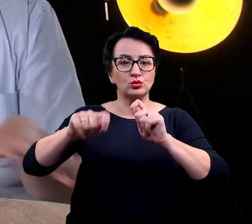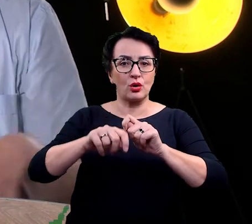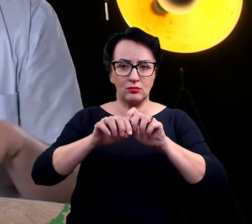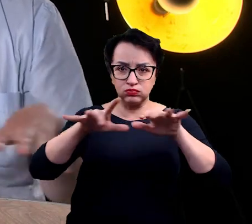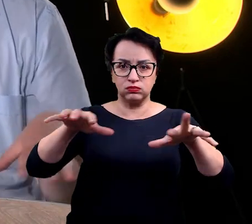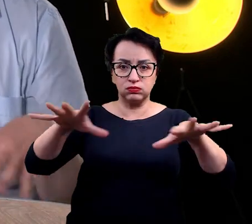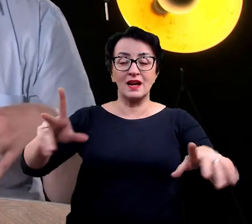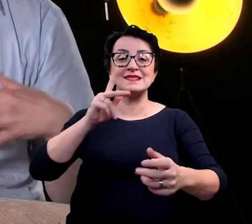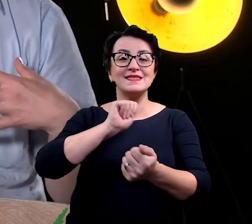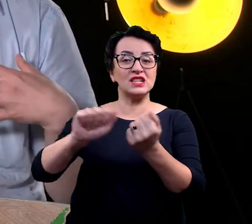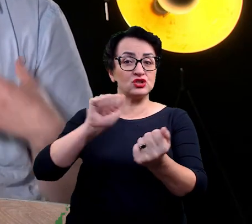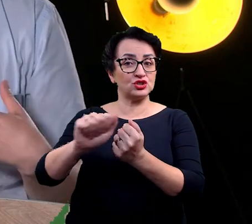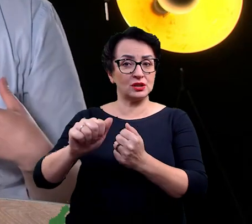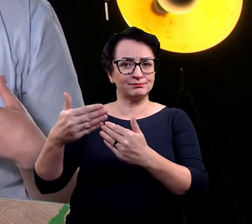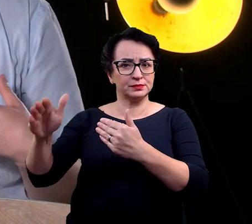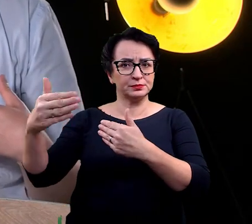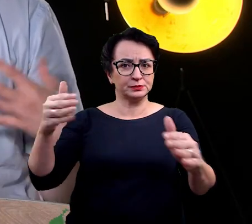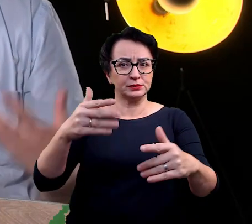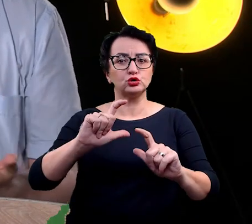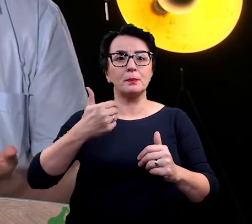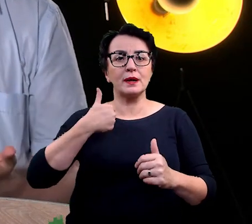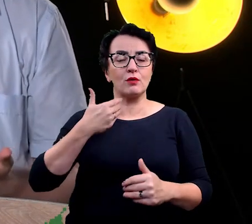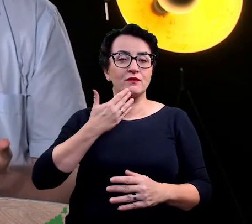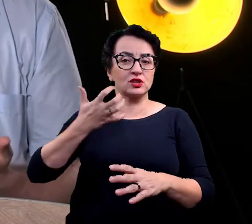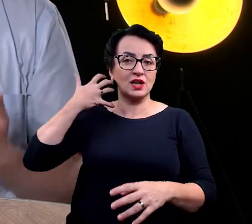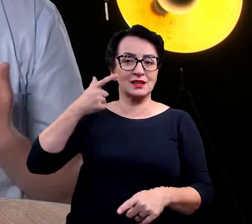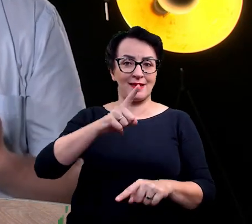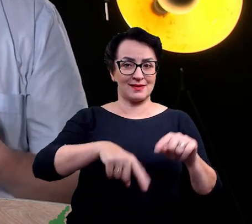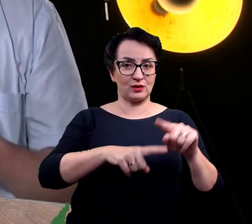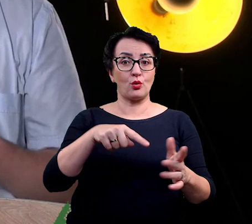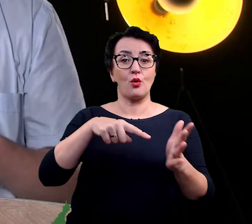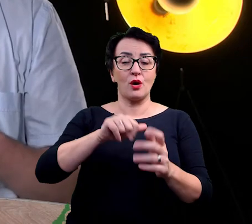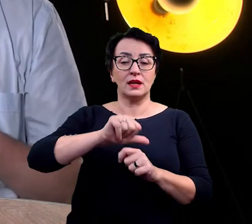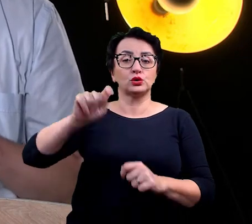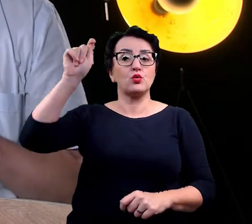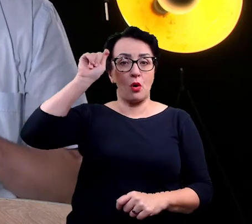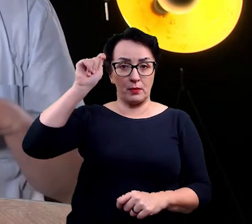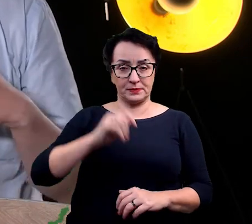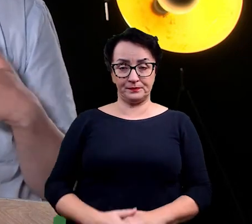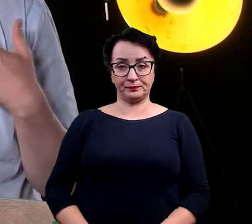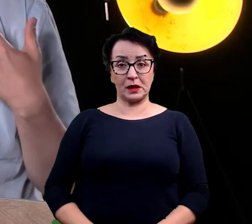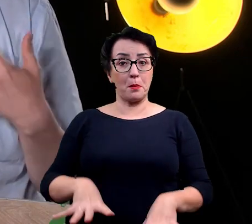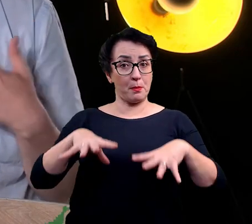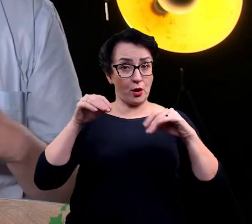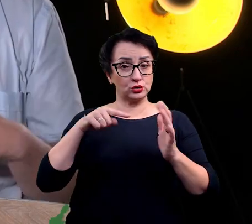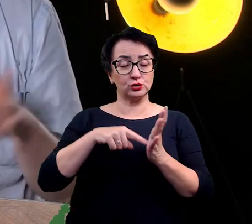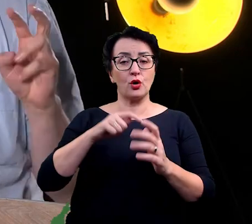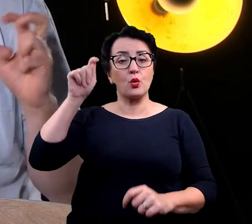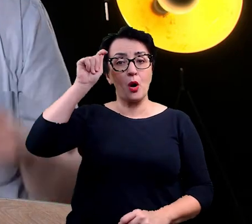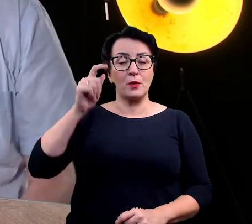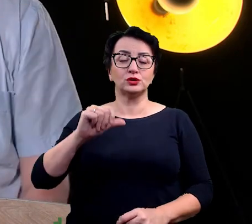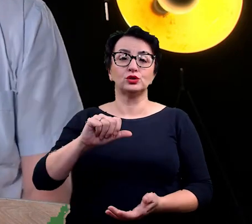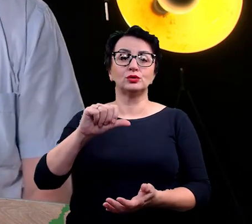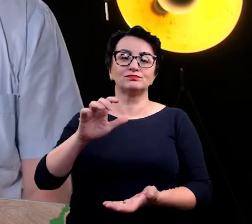niszczyć i wypierać to, co naturalnie występuje. No i wtedy zaczyna się kłopot. Na początku jest to kłopot środowiskowy, który dla tak